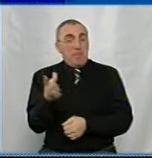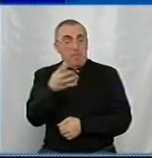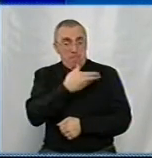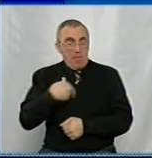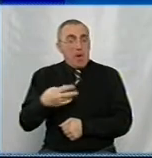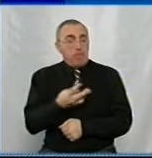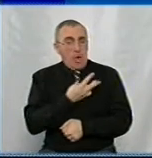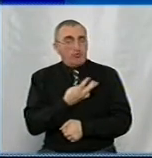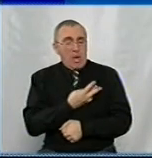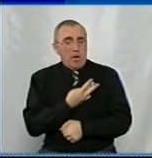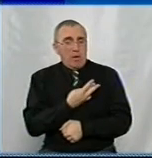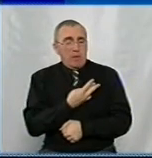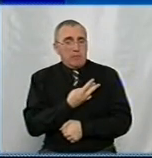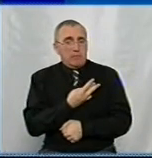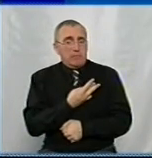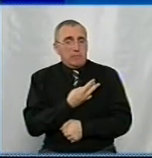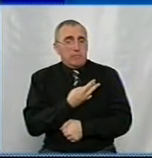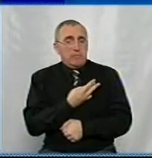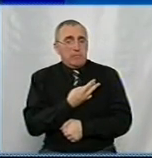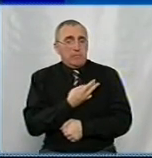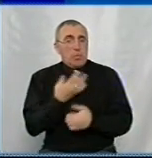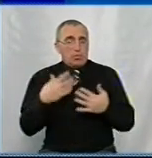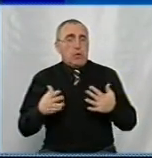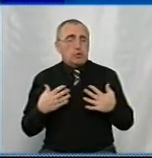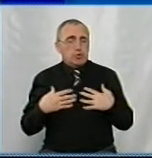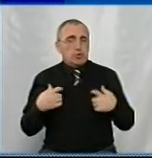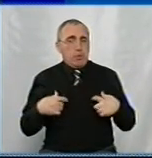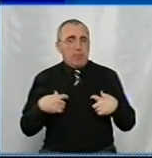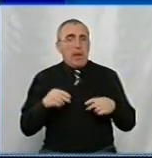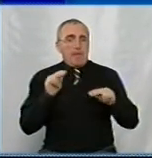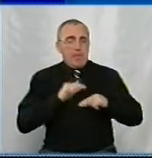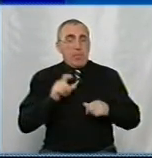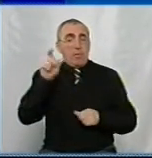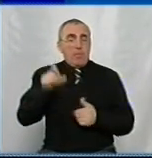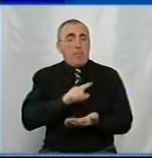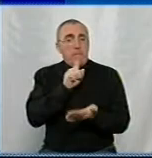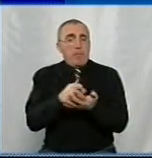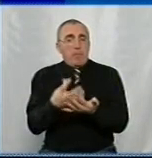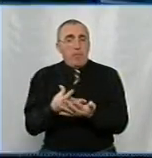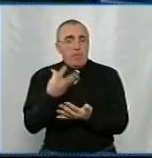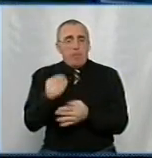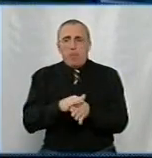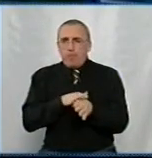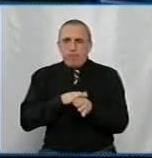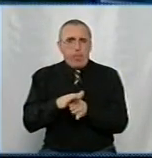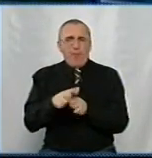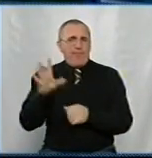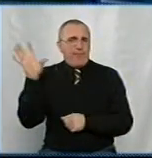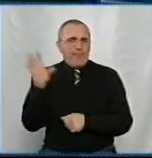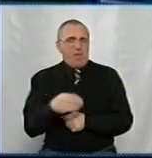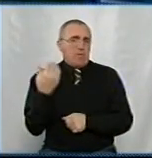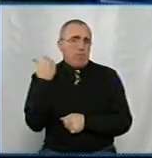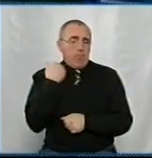ну так, вже собі напрацювали, що людина повинна сплатити повністю весь борг.